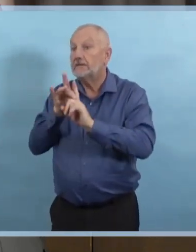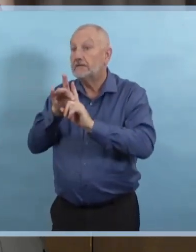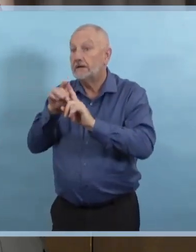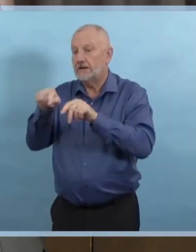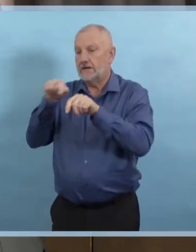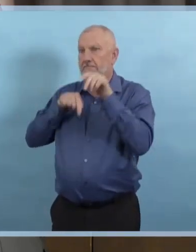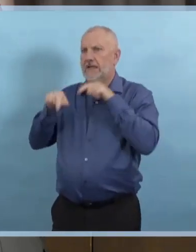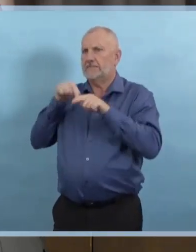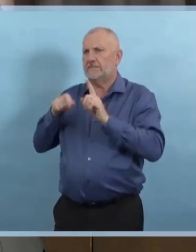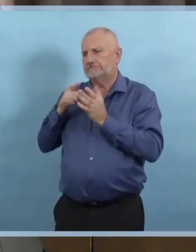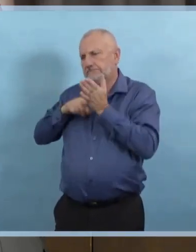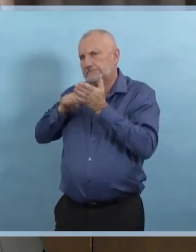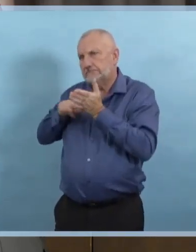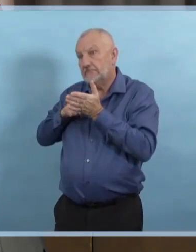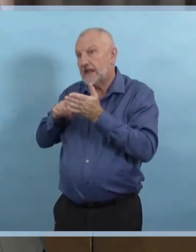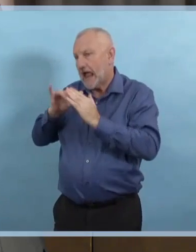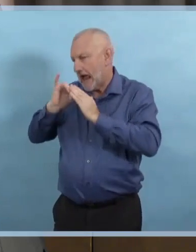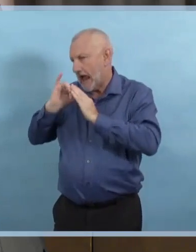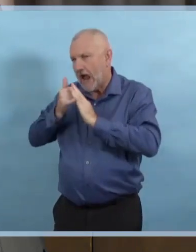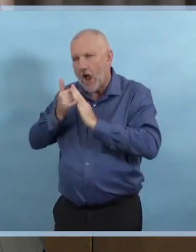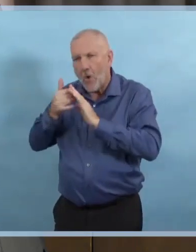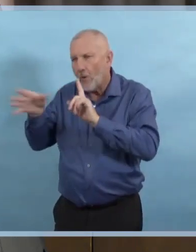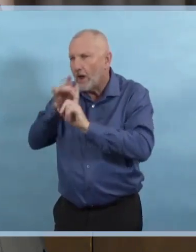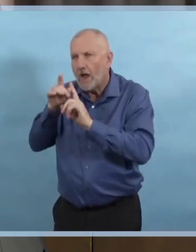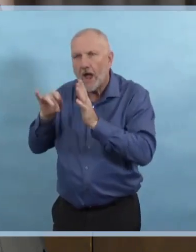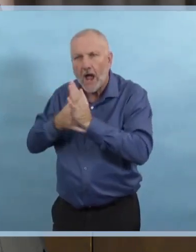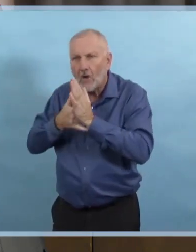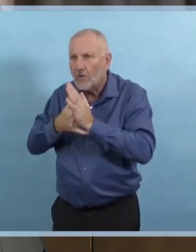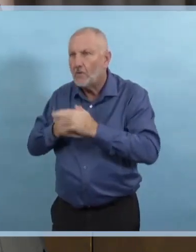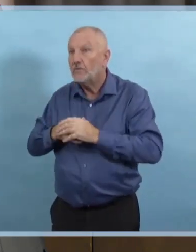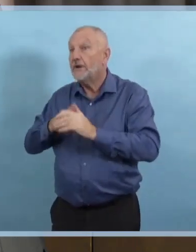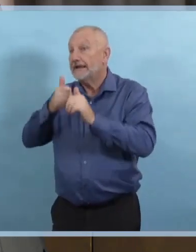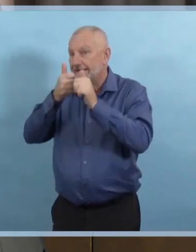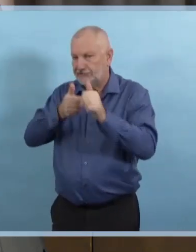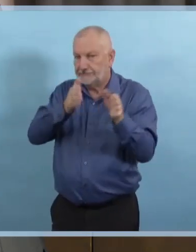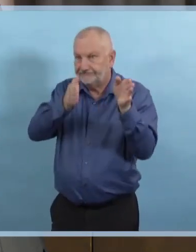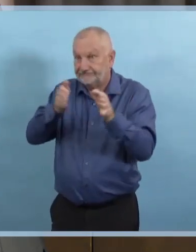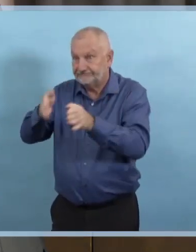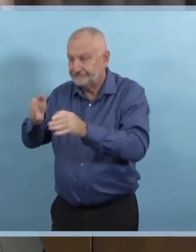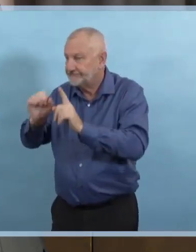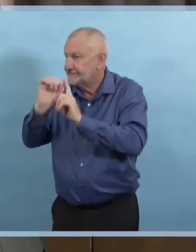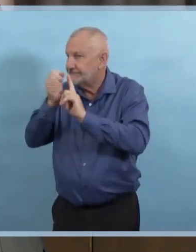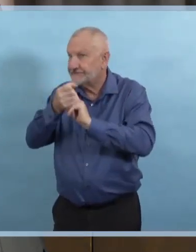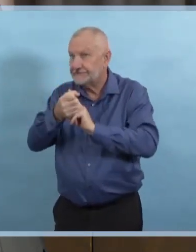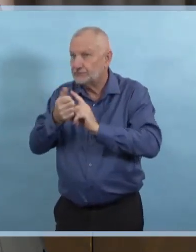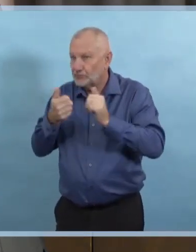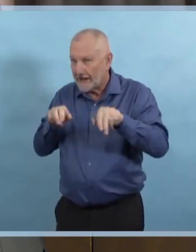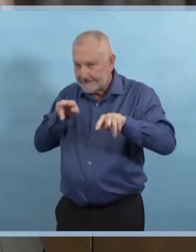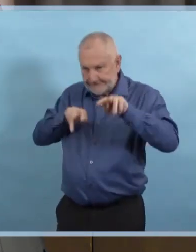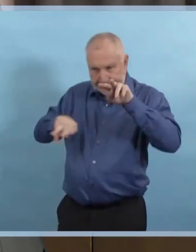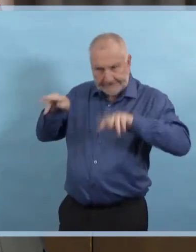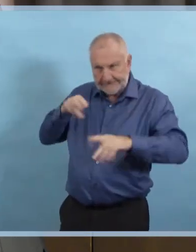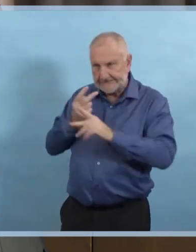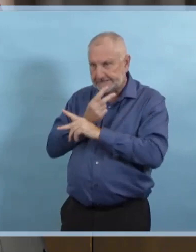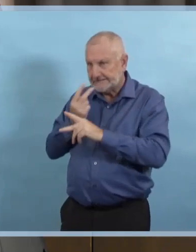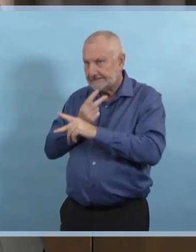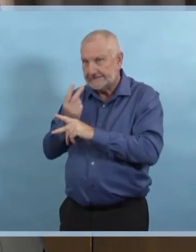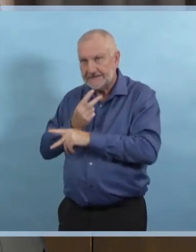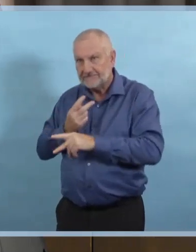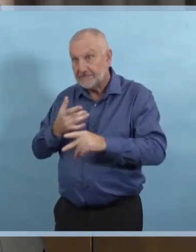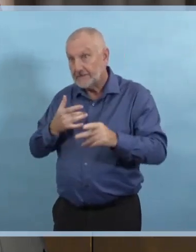de tendance et vérifient s'il y a eu des problèmes ou des enfreintes des protocoles relatifs à l'équipement de protection